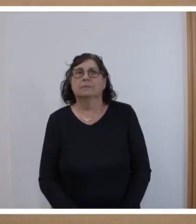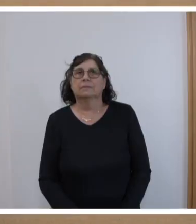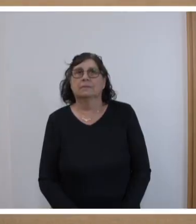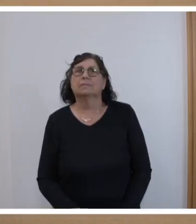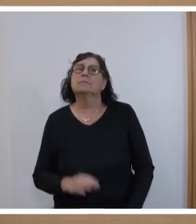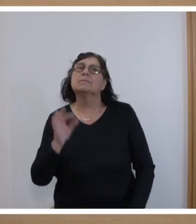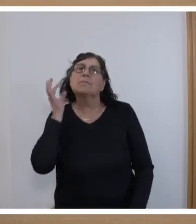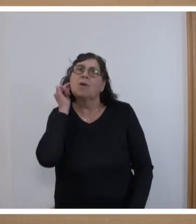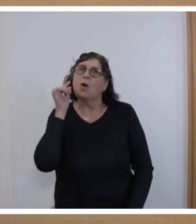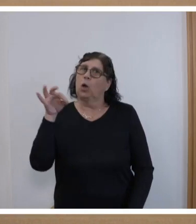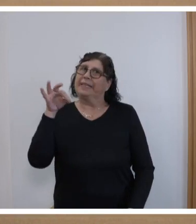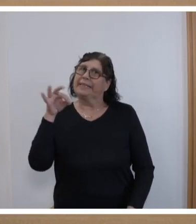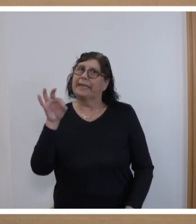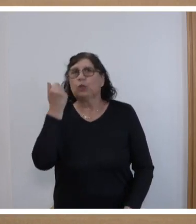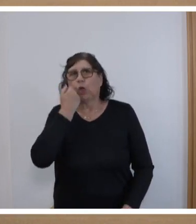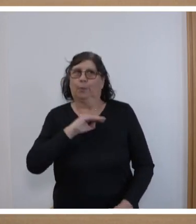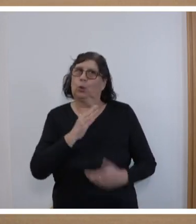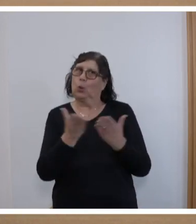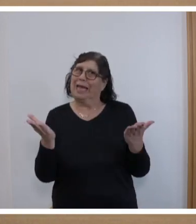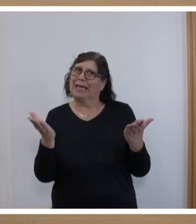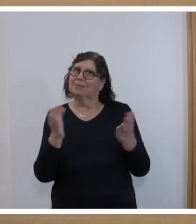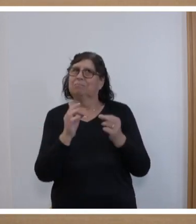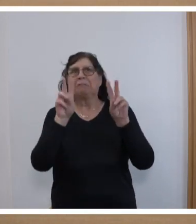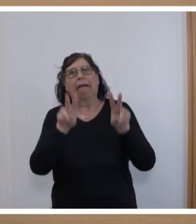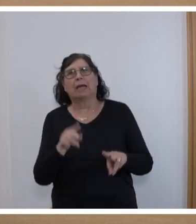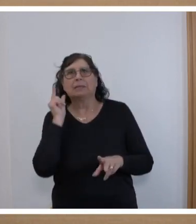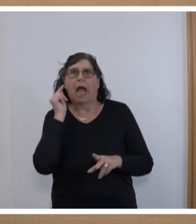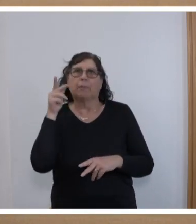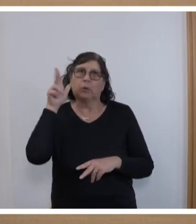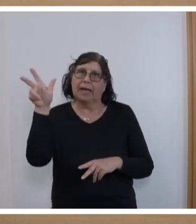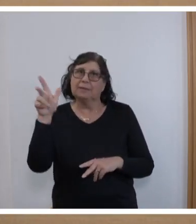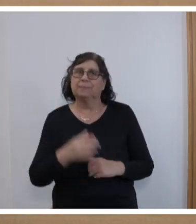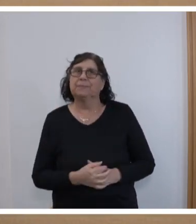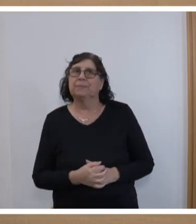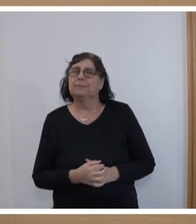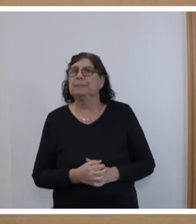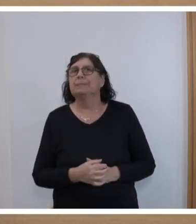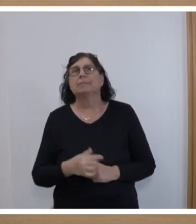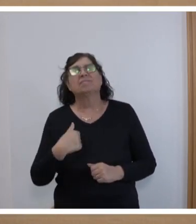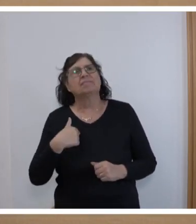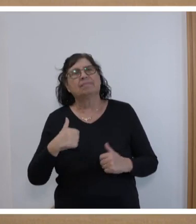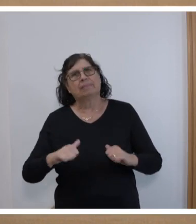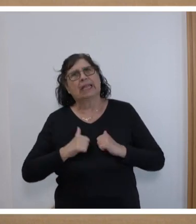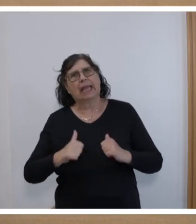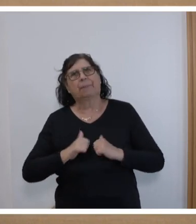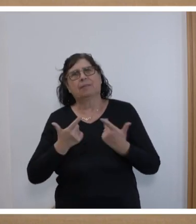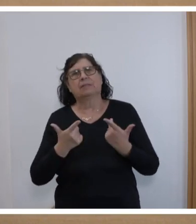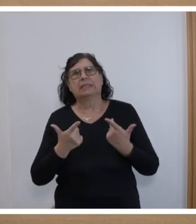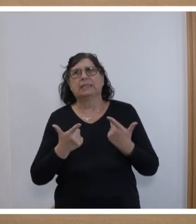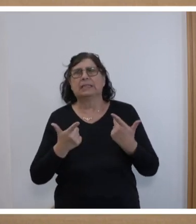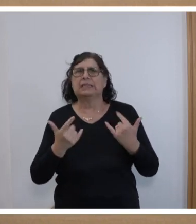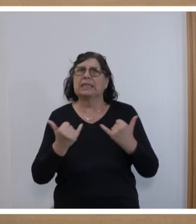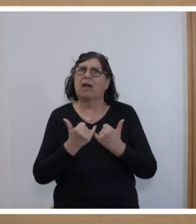Frau Präsidentin, liebe Kolleginnen und Kollegen, meine sehr verehrten Damen und Herren. Wir erleben, wie